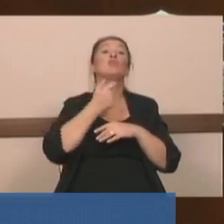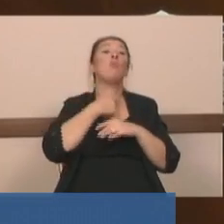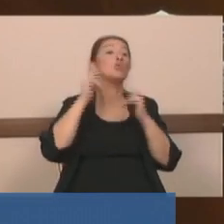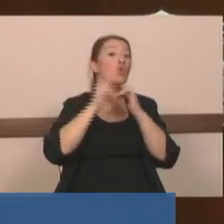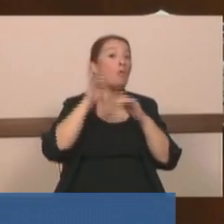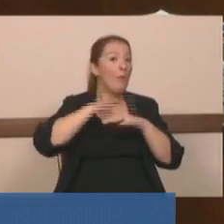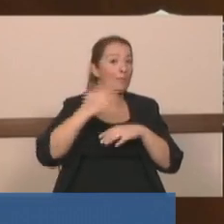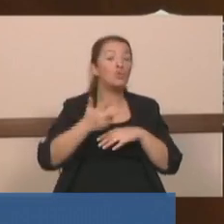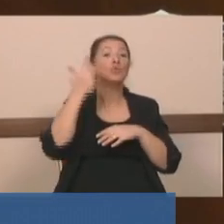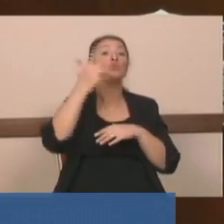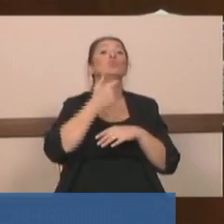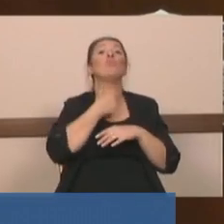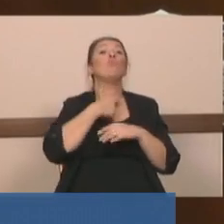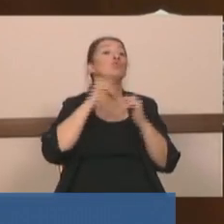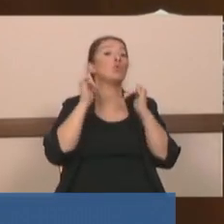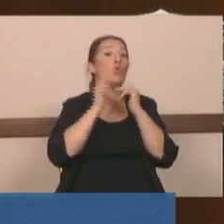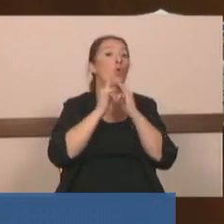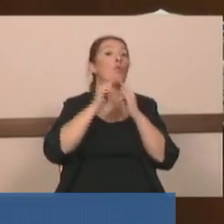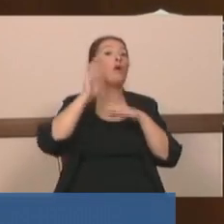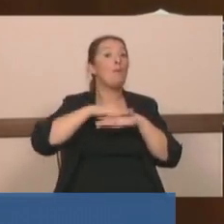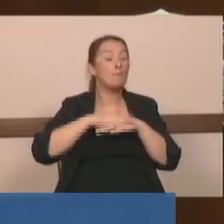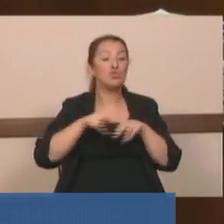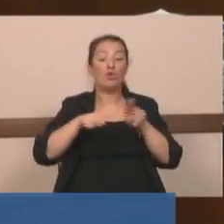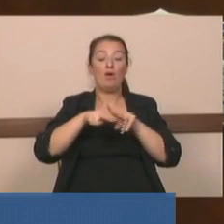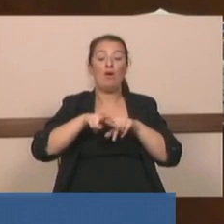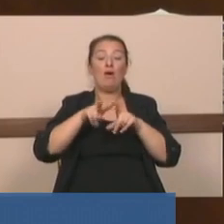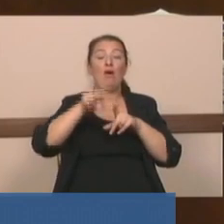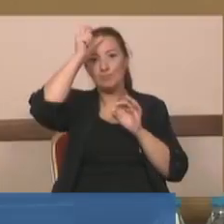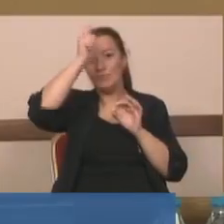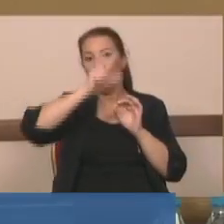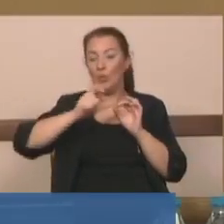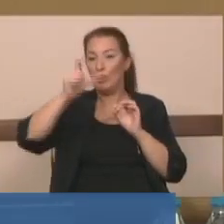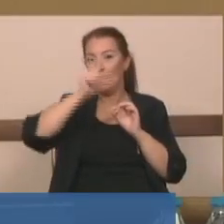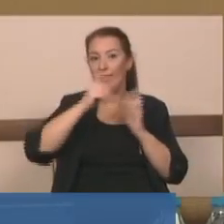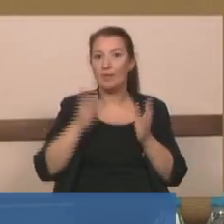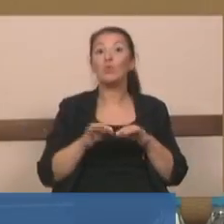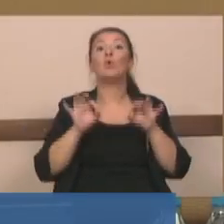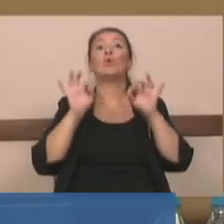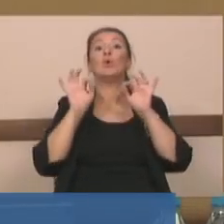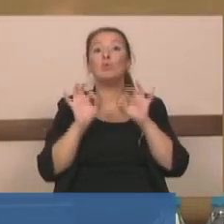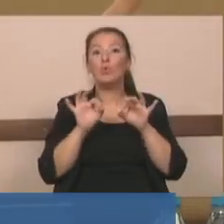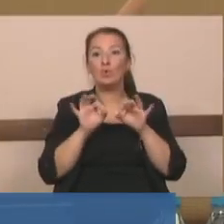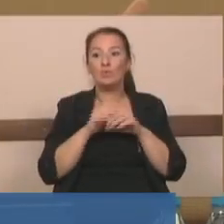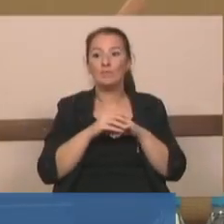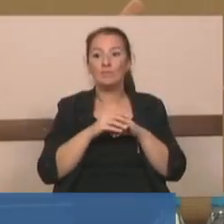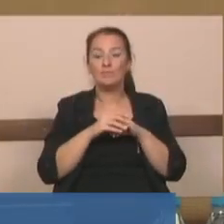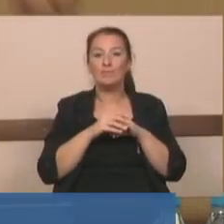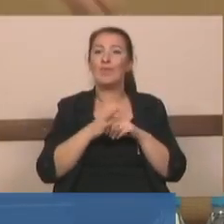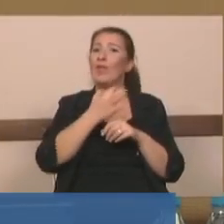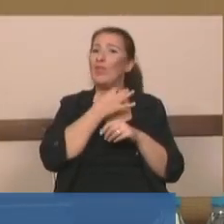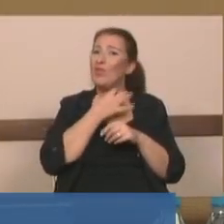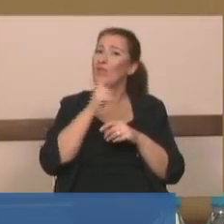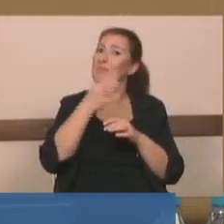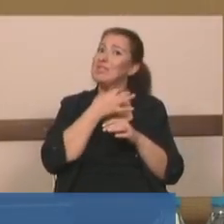Üçüncü Boğaz Köprüsü'nü yapmış, Kanal İstanbul'u da yapacaklar Allah'ın izniyle. Bugünkü ama müsaade et beyefendi ya. Bak